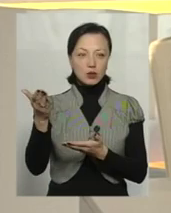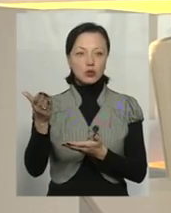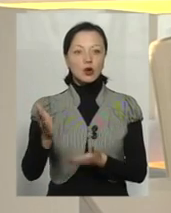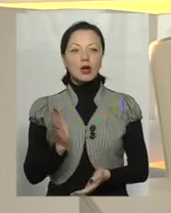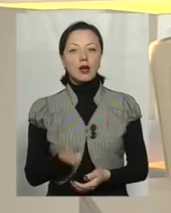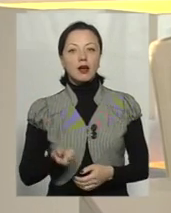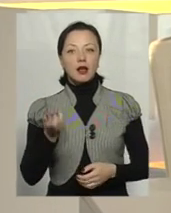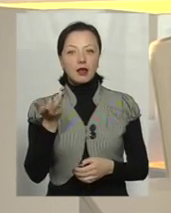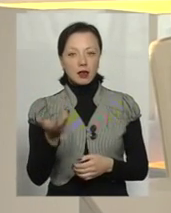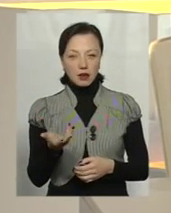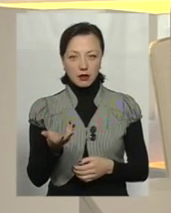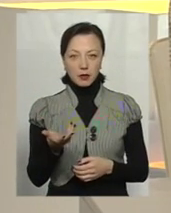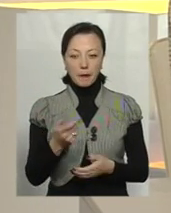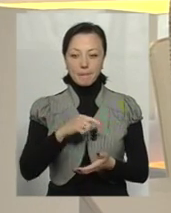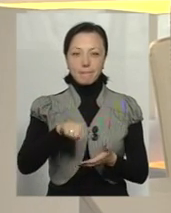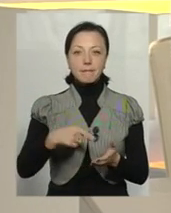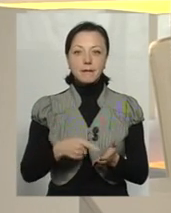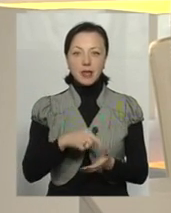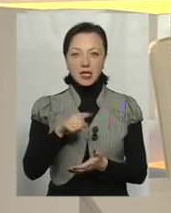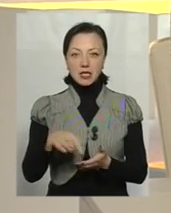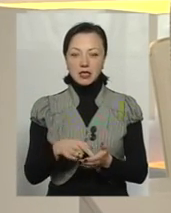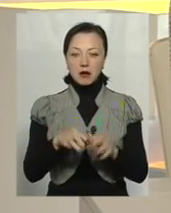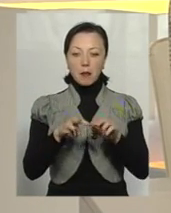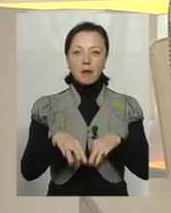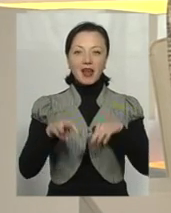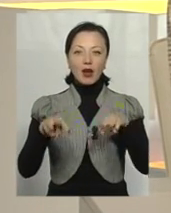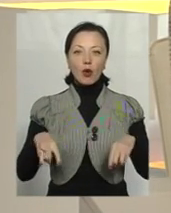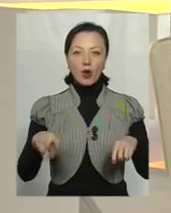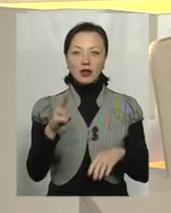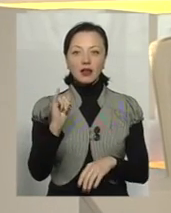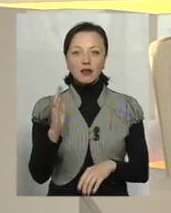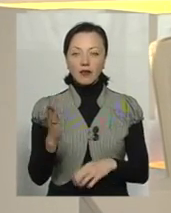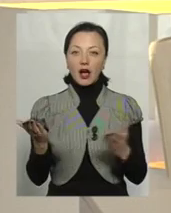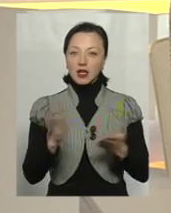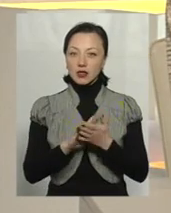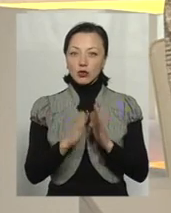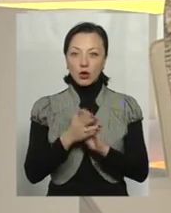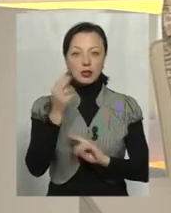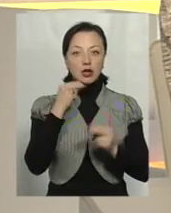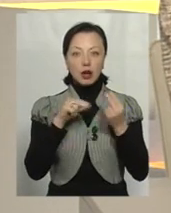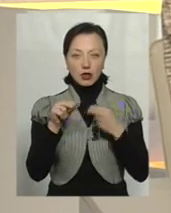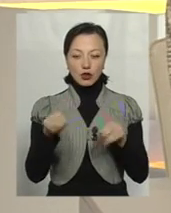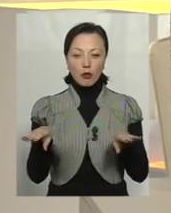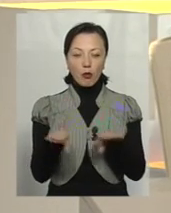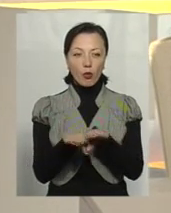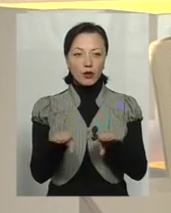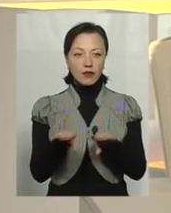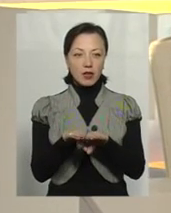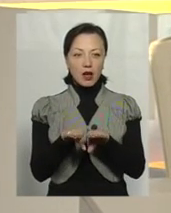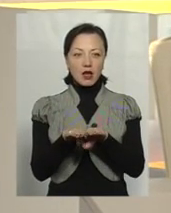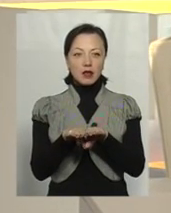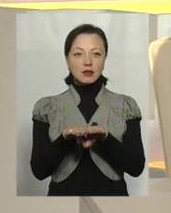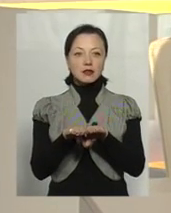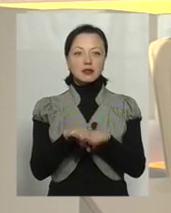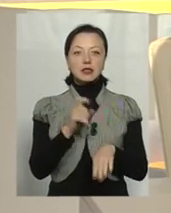міст, мільйонників, в яких ситуація значно краща в порівнянні з